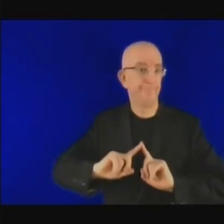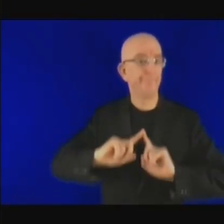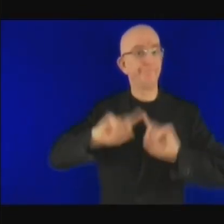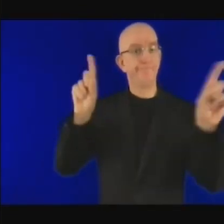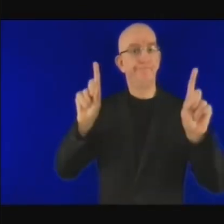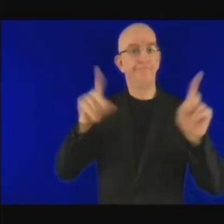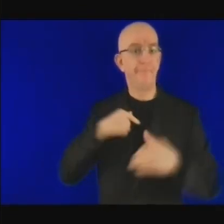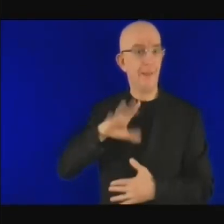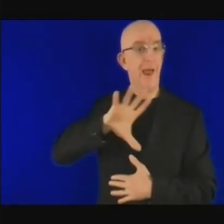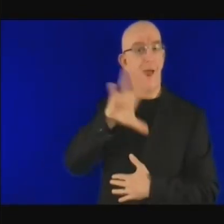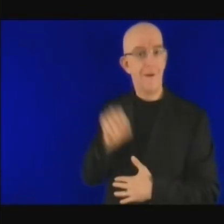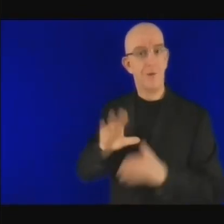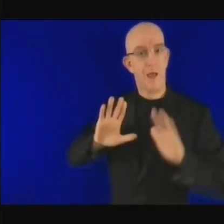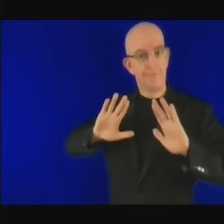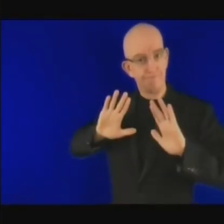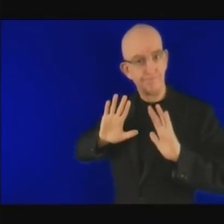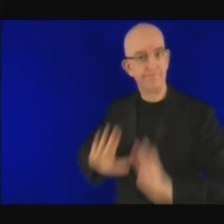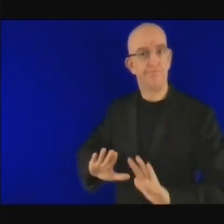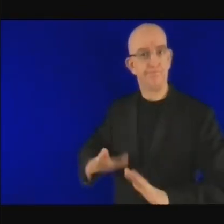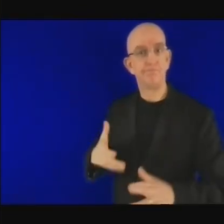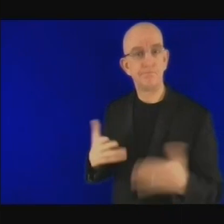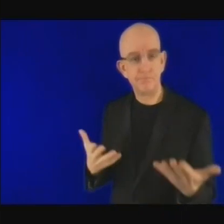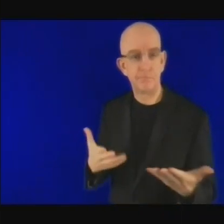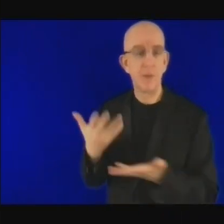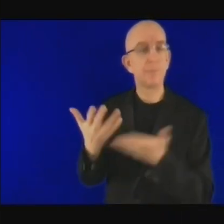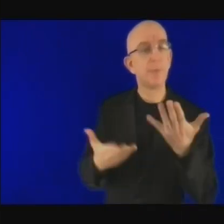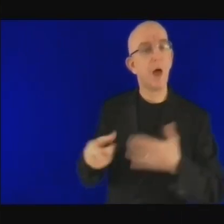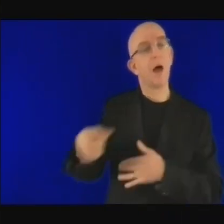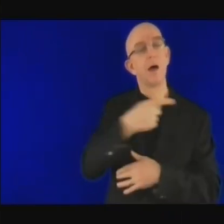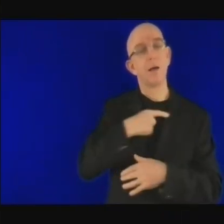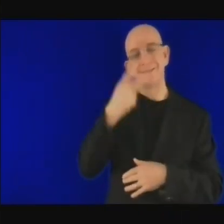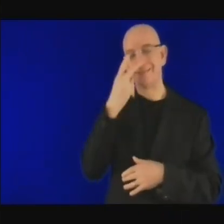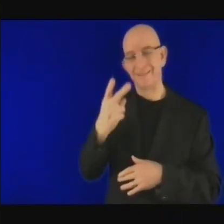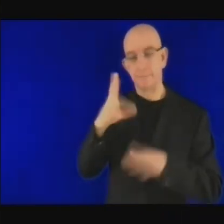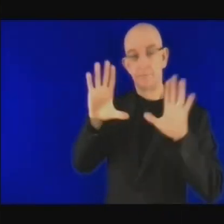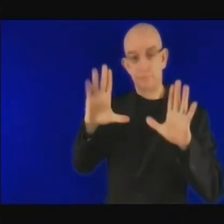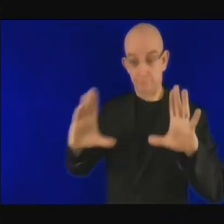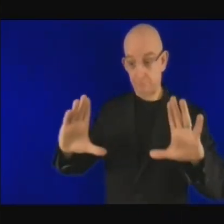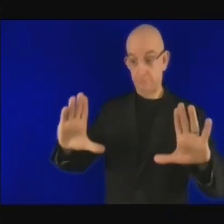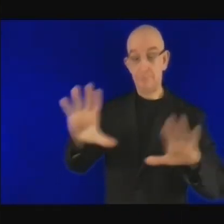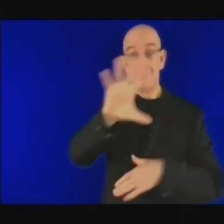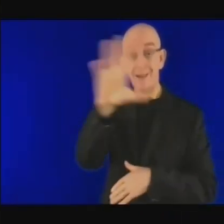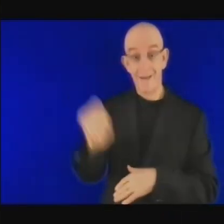avec un accent plus particulièrement sur l'Afrique de l'Ouest.